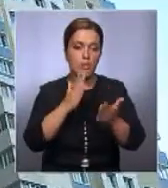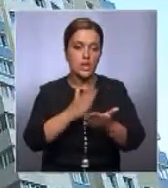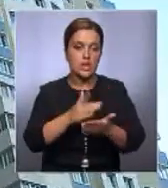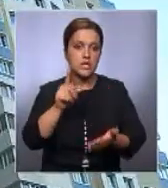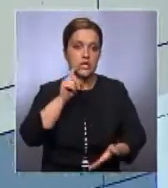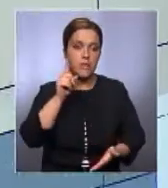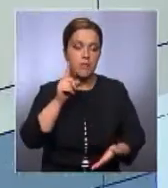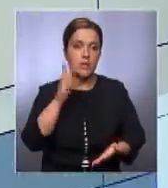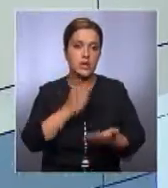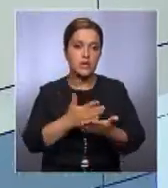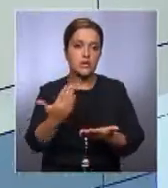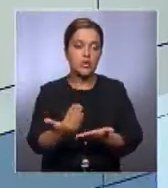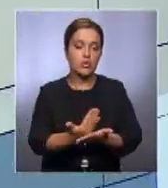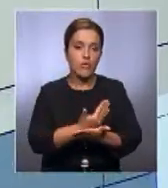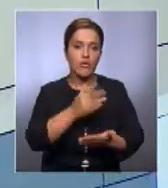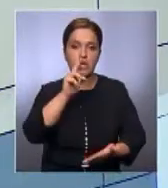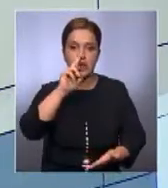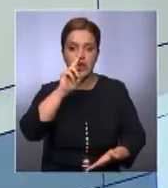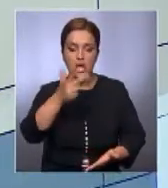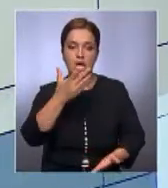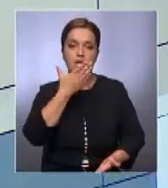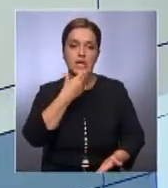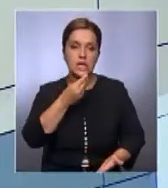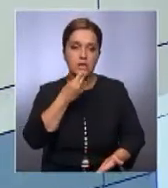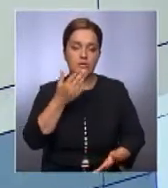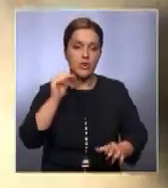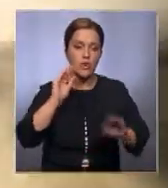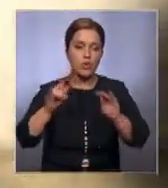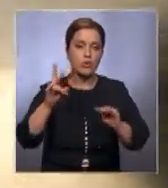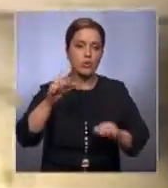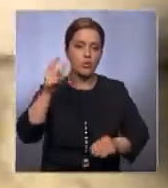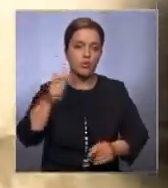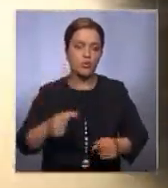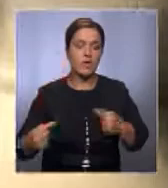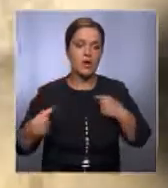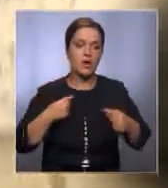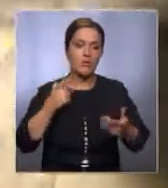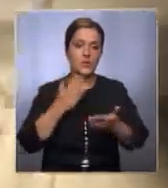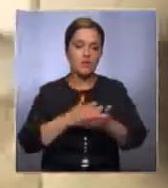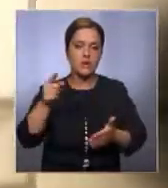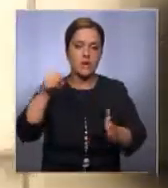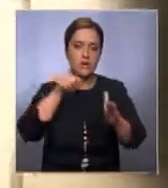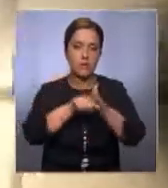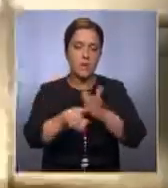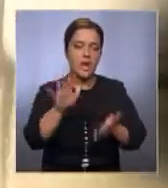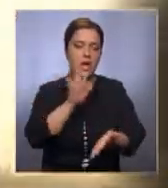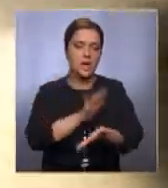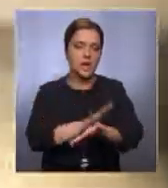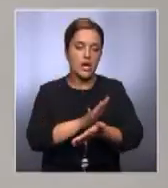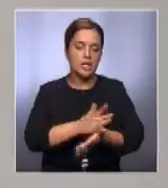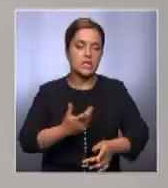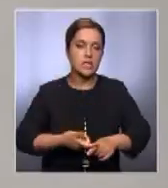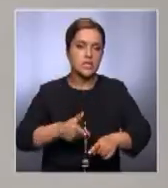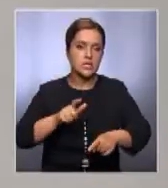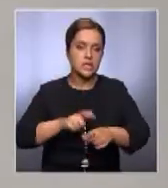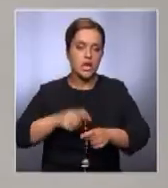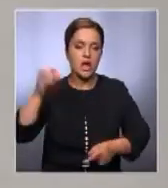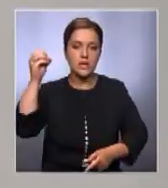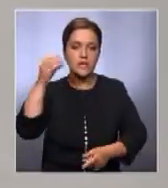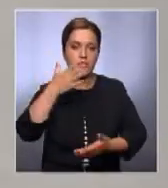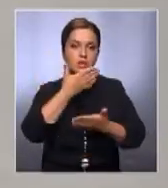бы красивый фасад, детская площадка. Но жители негодуют. Подъезды чистотой не блещут, свет на этажах горит не всегда.